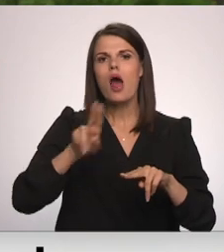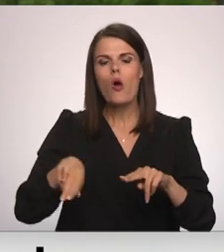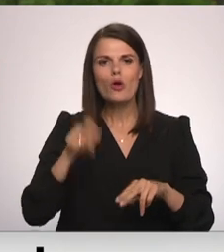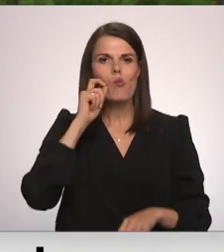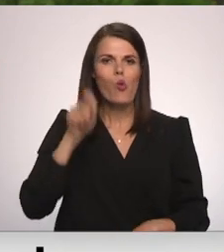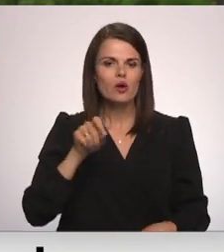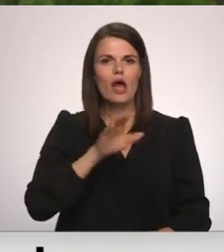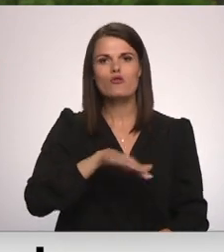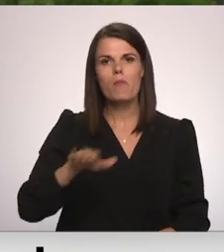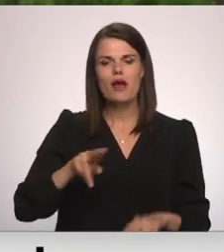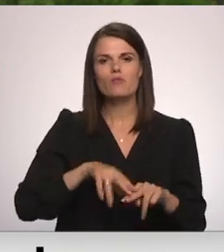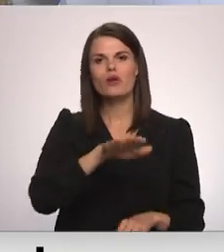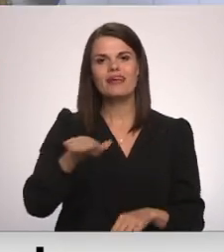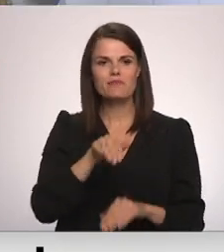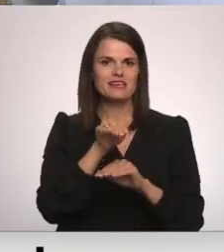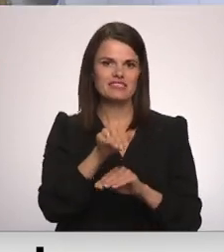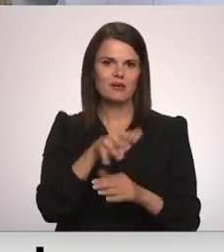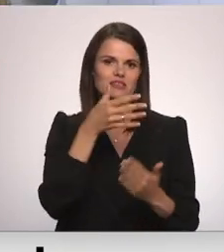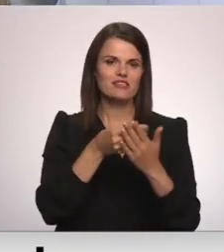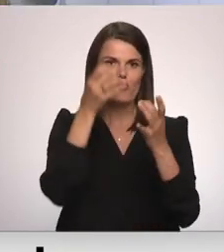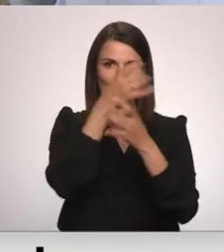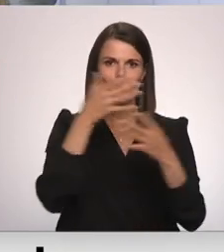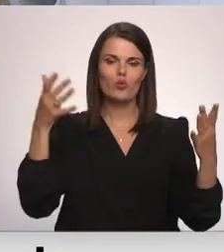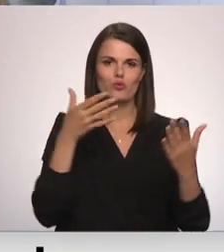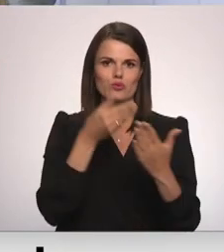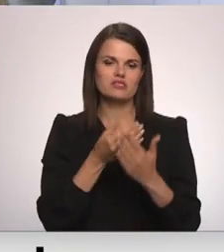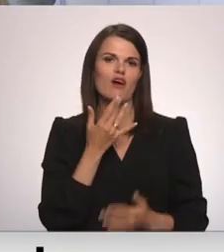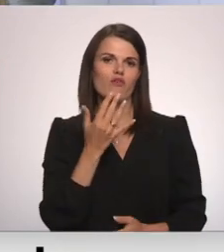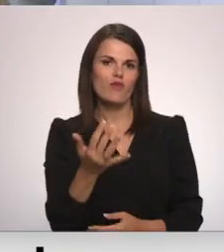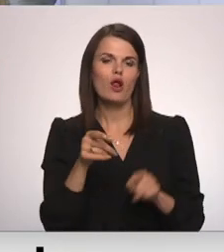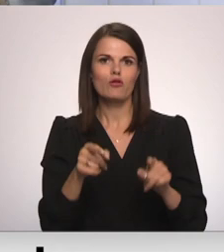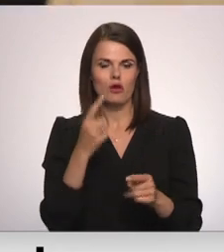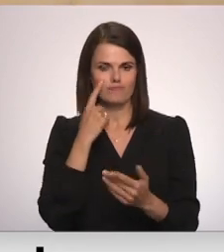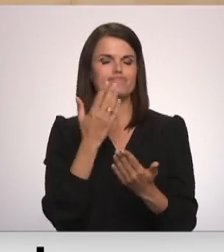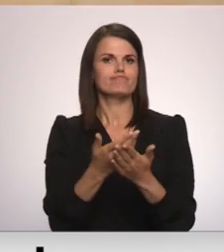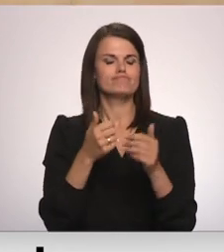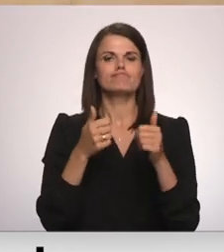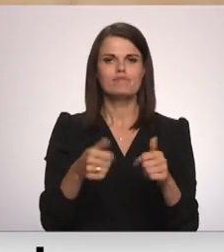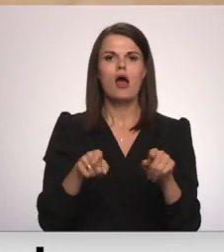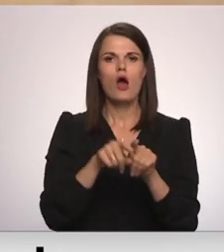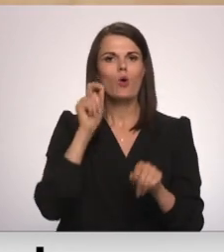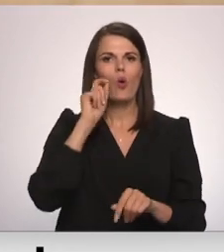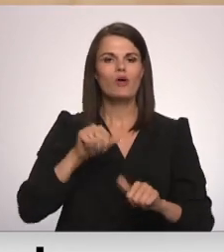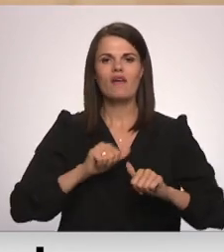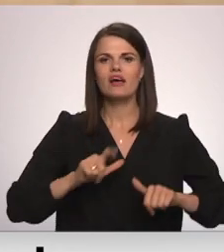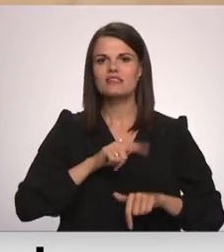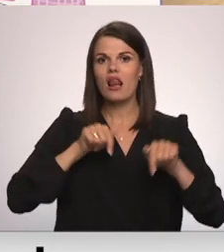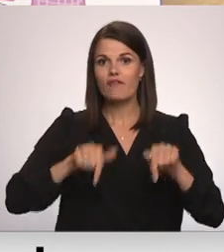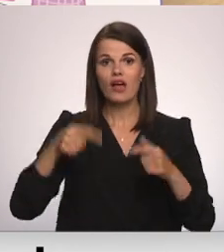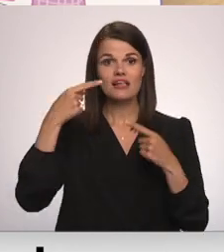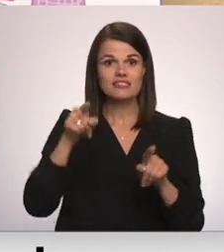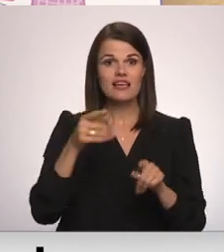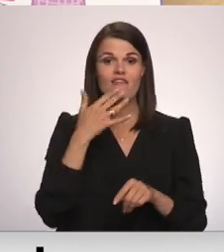Ukraiņu ģimenēm saglabāt savu kultūru, savu valodu. To uzsver arī Ukraiņas vēstnieks Latvijā. Citas valodas zināšana